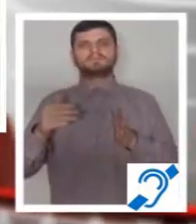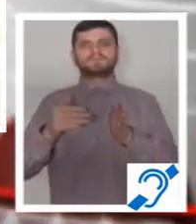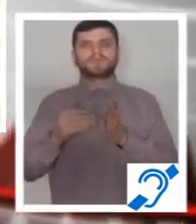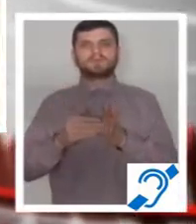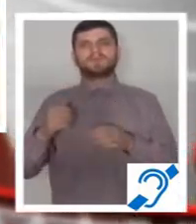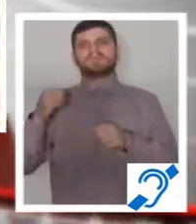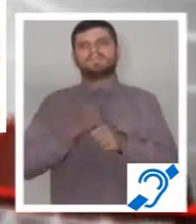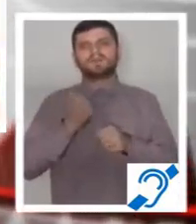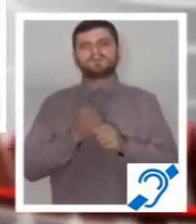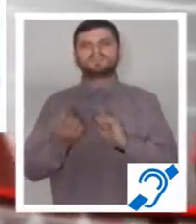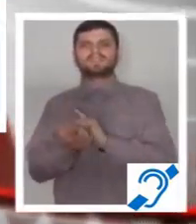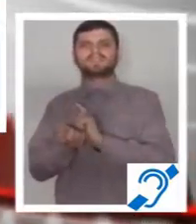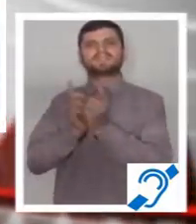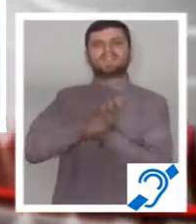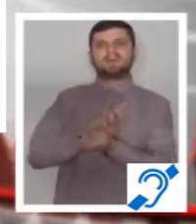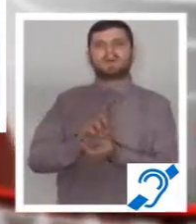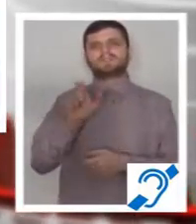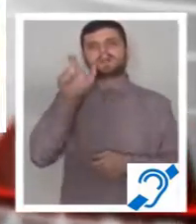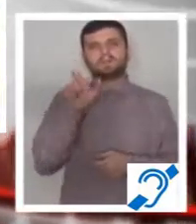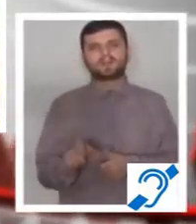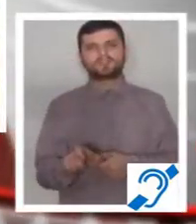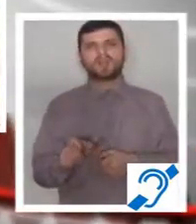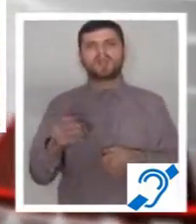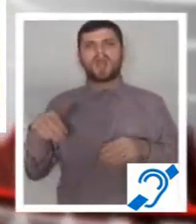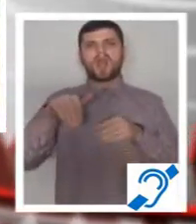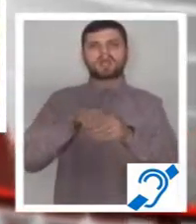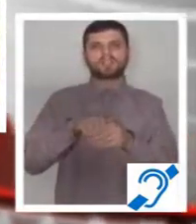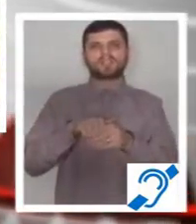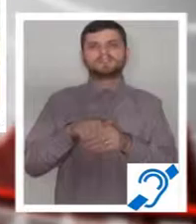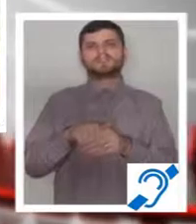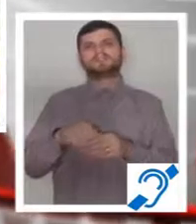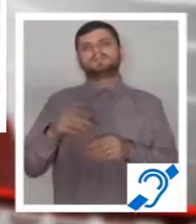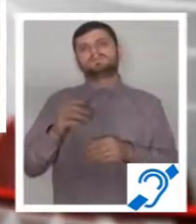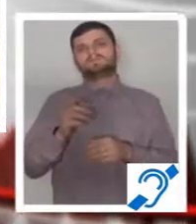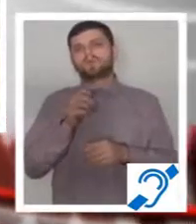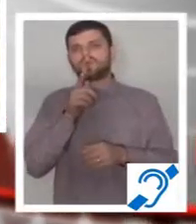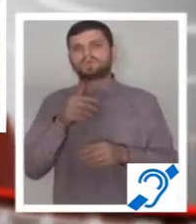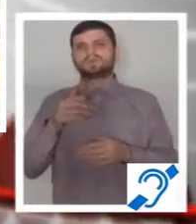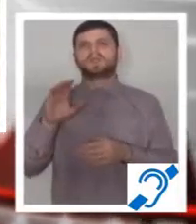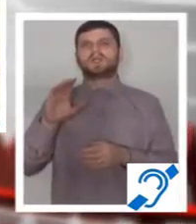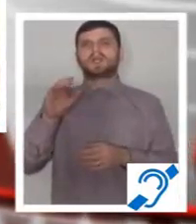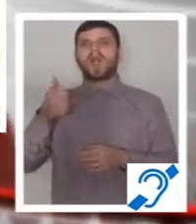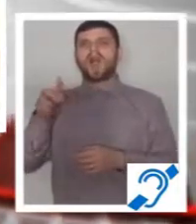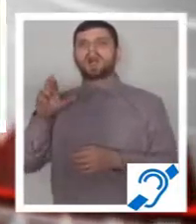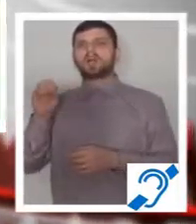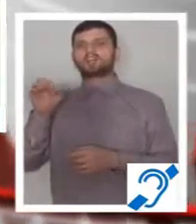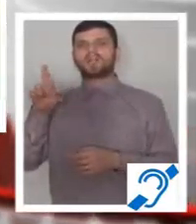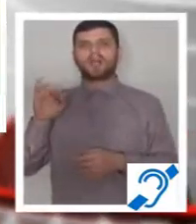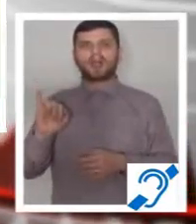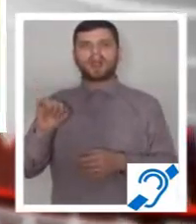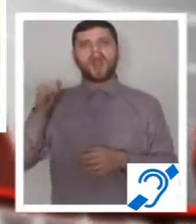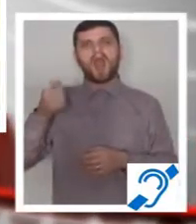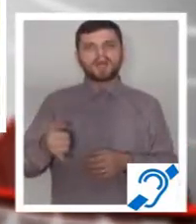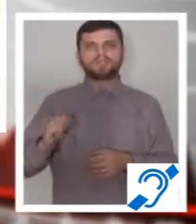persoanelor pe platformă. De exemplu, persoane care lucrează la caroserie astăzi vor lucra mâine, probabil,